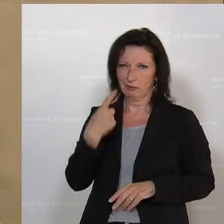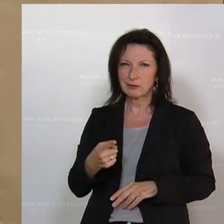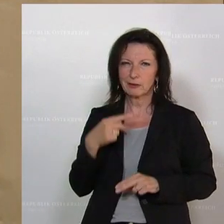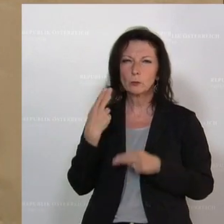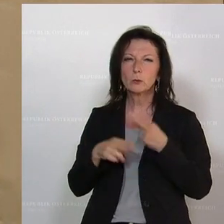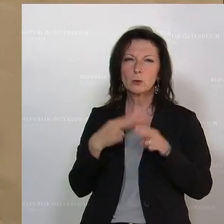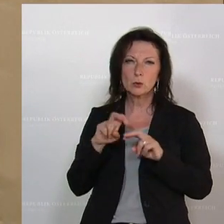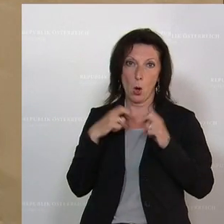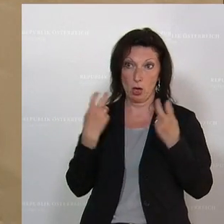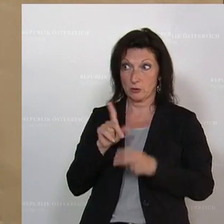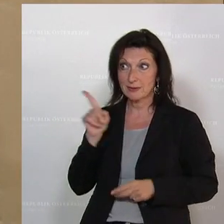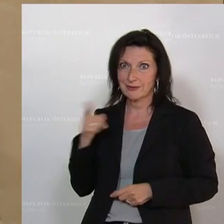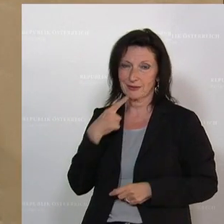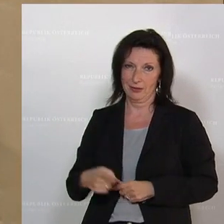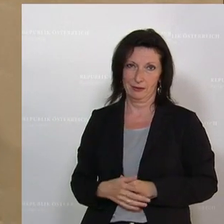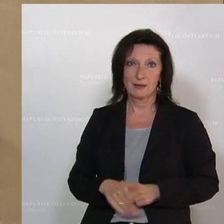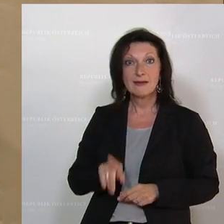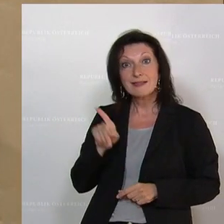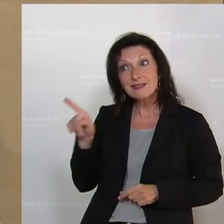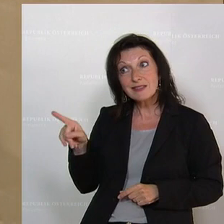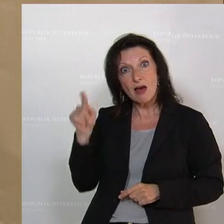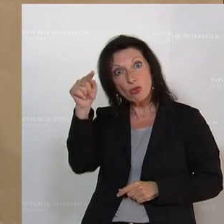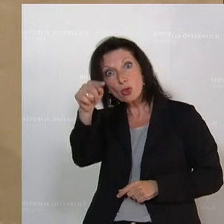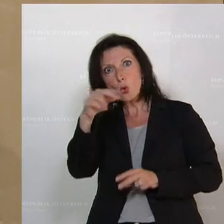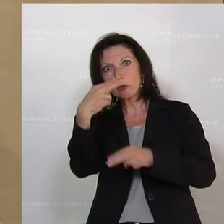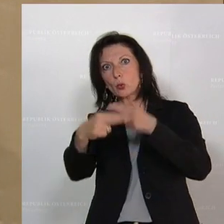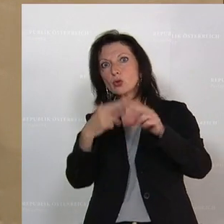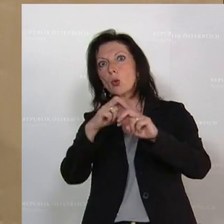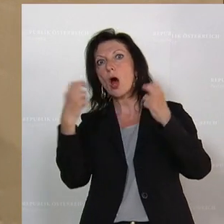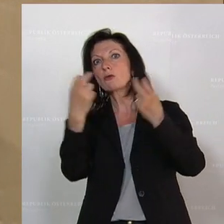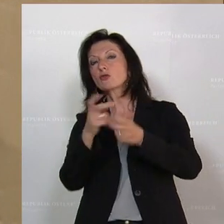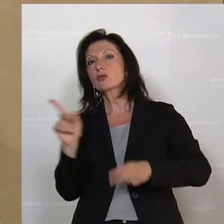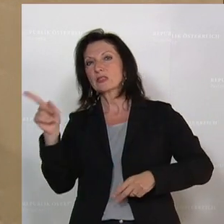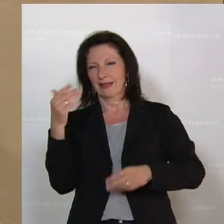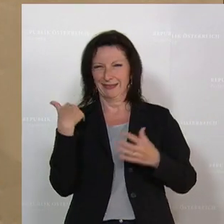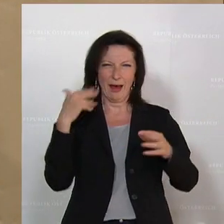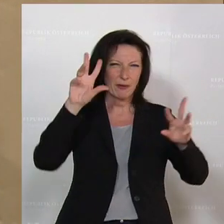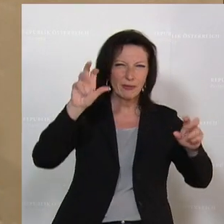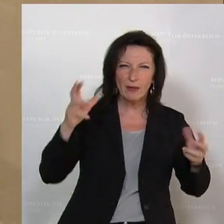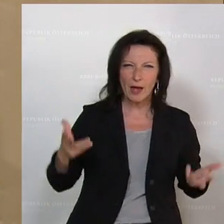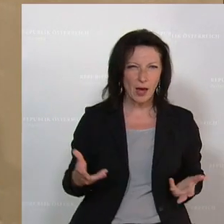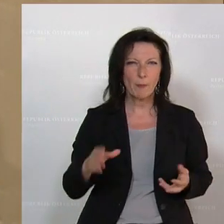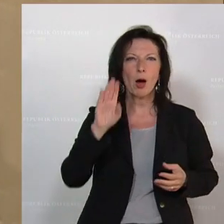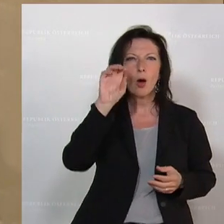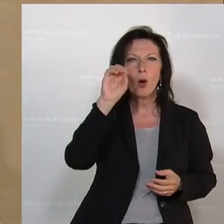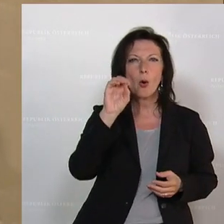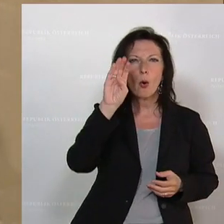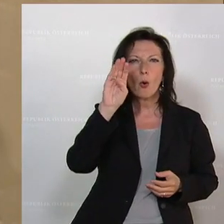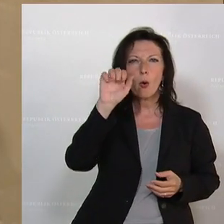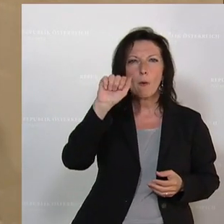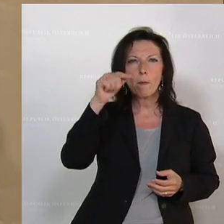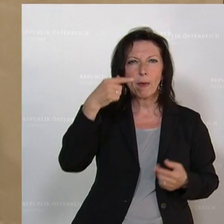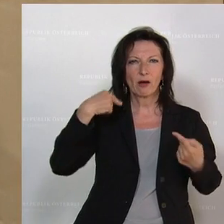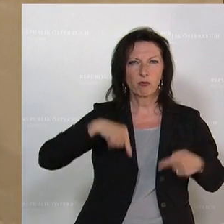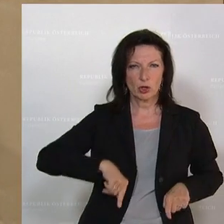Untersuchungsausschuss. Sie haben dort ein Bild gezeichnet, als es um die Bestellung vom ÖVP-Vorstand Schmidt